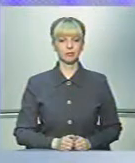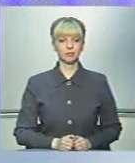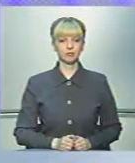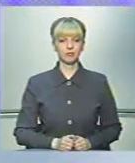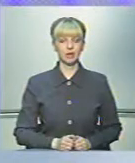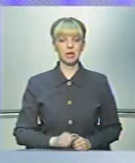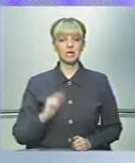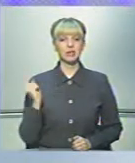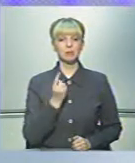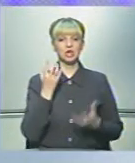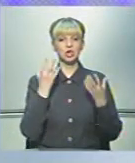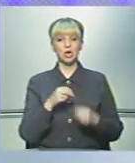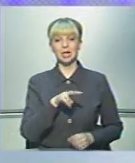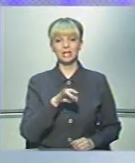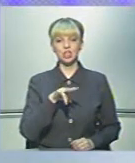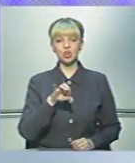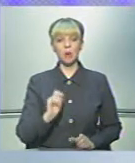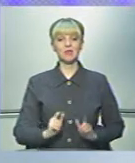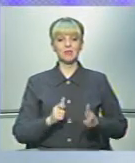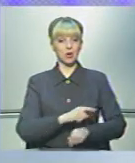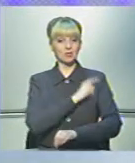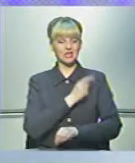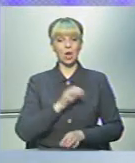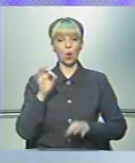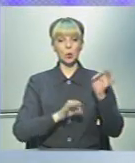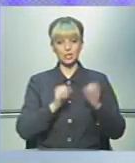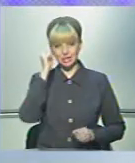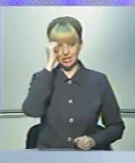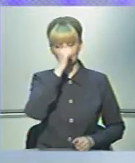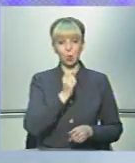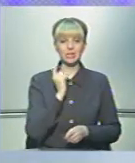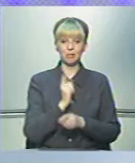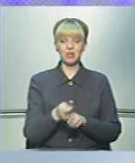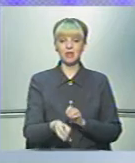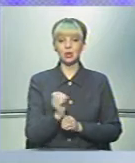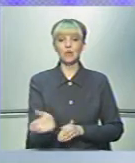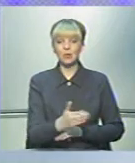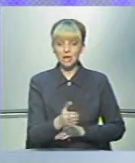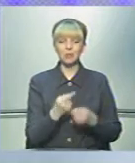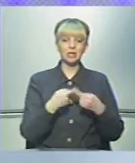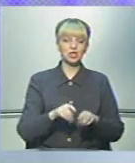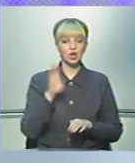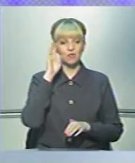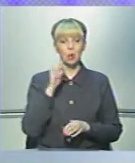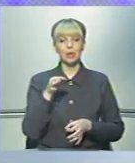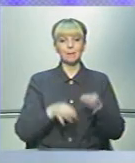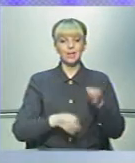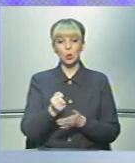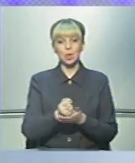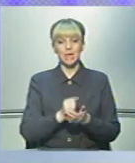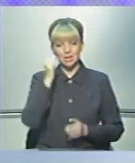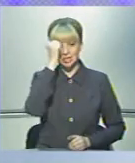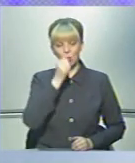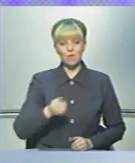З перших днів листопада вступає в силу осіння зимова заборона на вилов риби та інших водних біоресурсів на